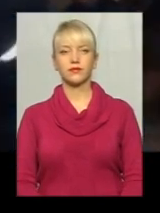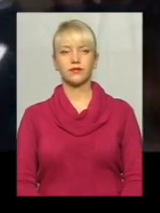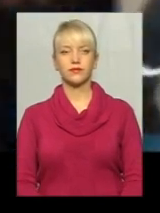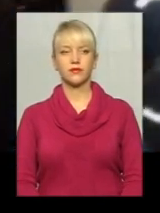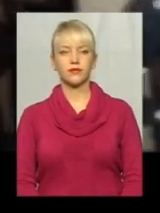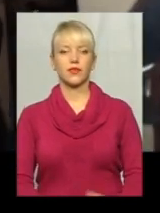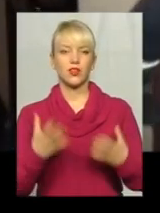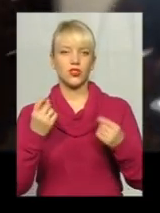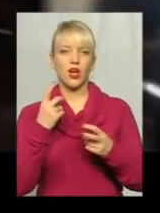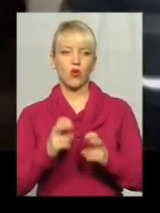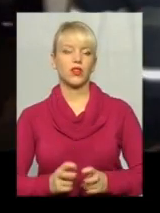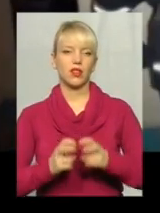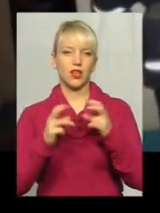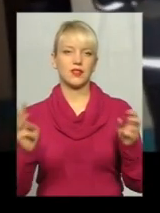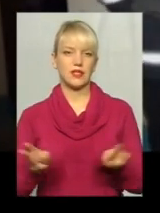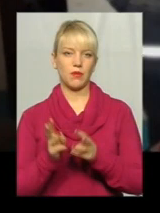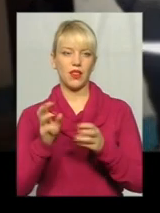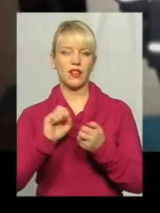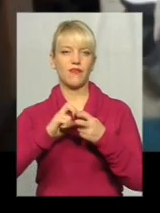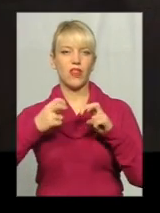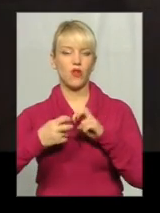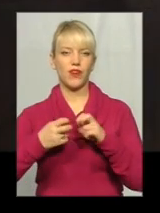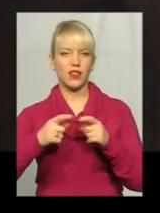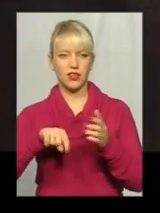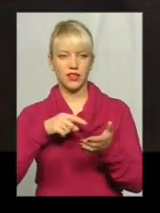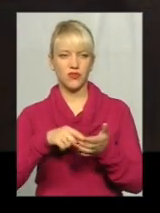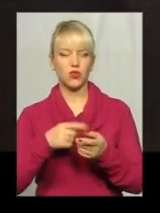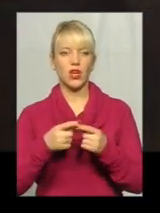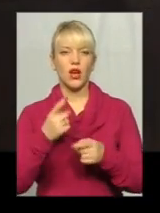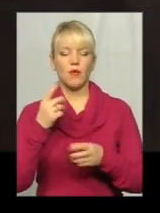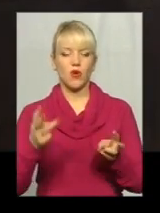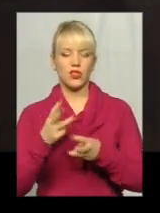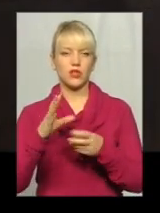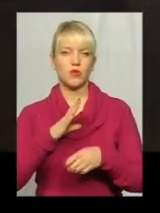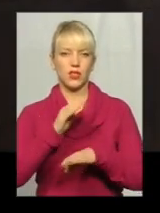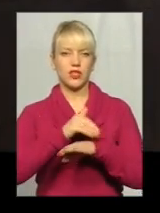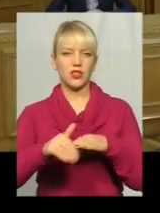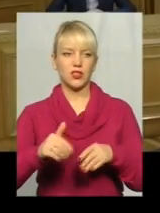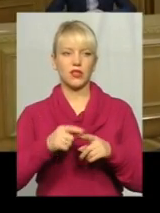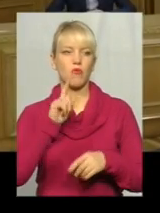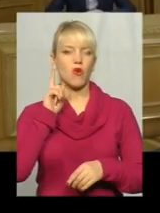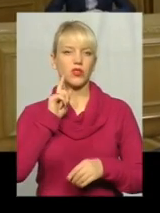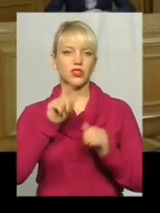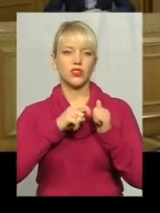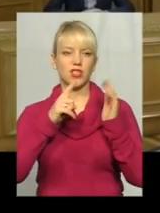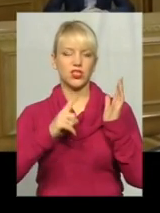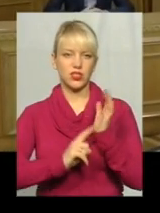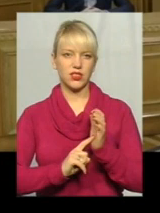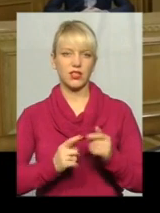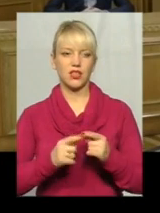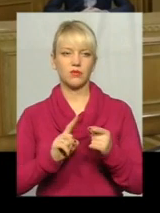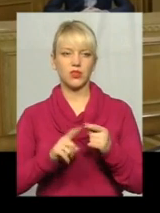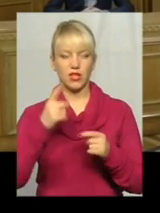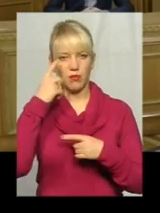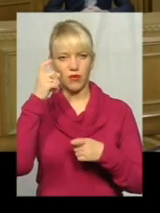Ще один ліфт спалили в Івано-Франківську. Цього разу пожежа відбулася за адресою вулиця Молодіжна, 16. Про